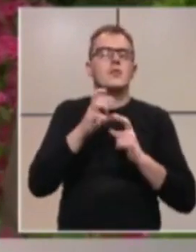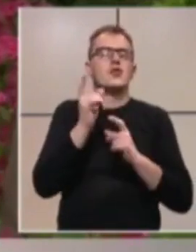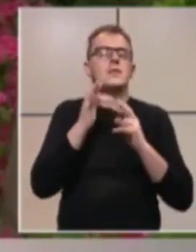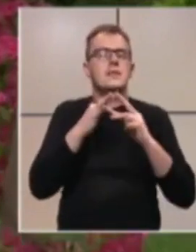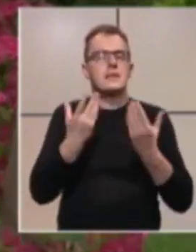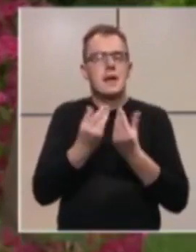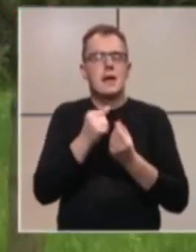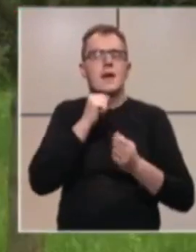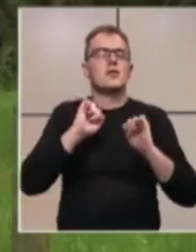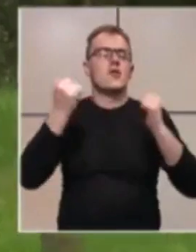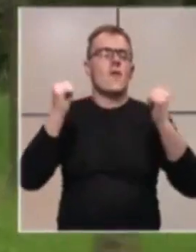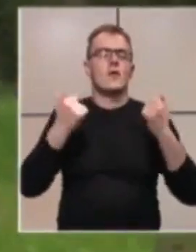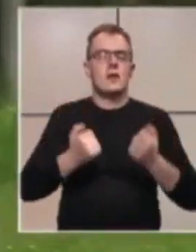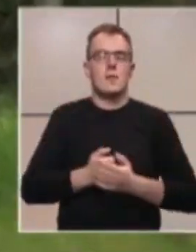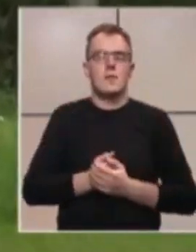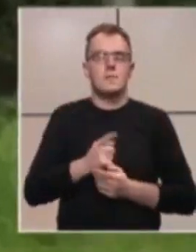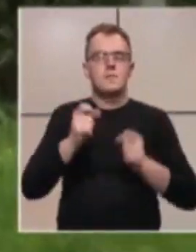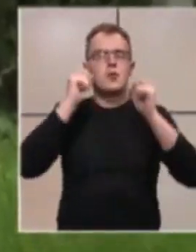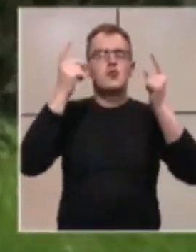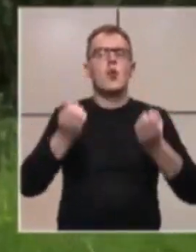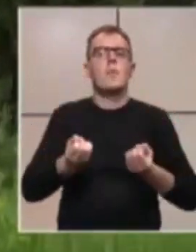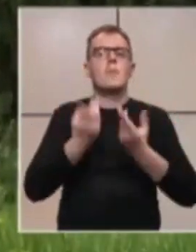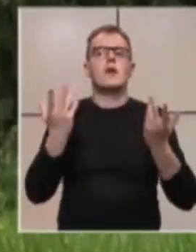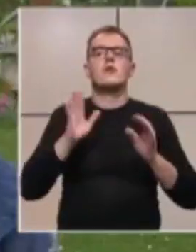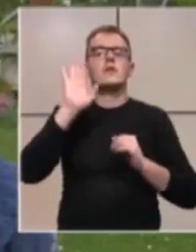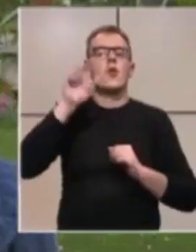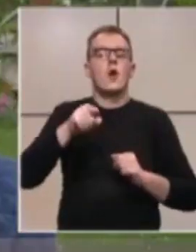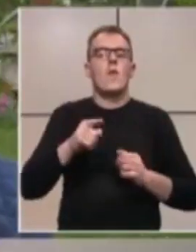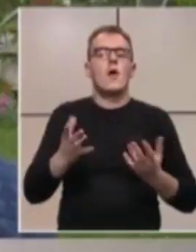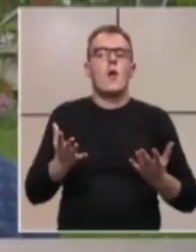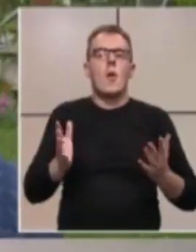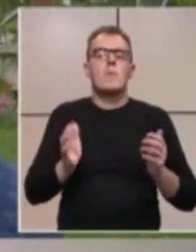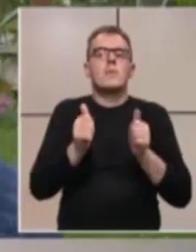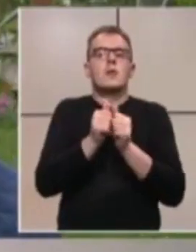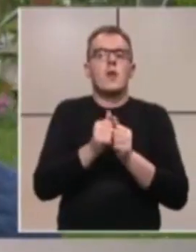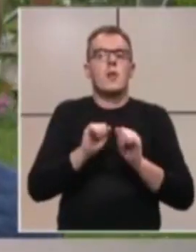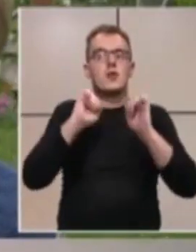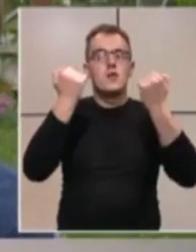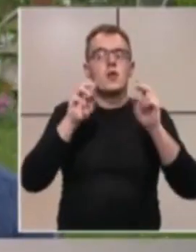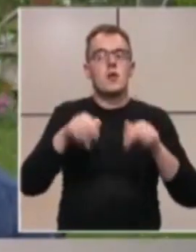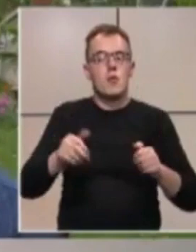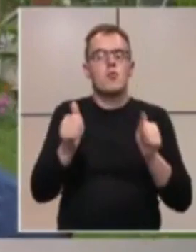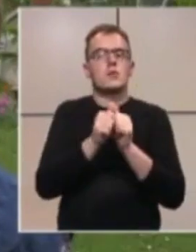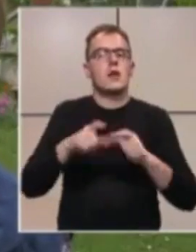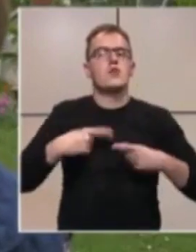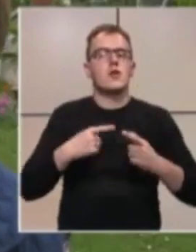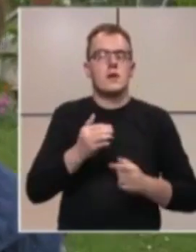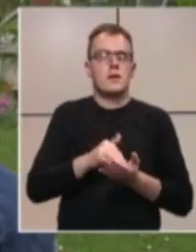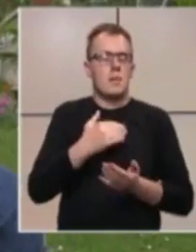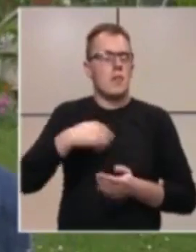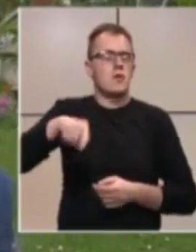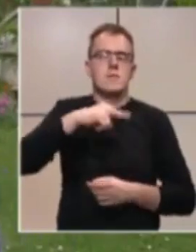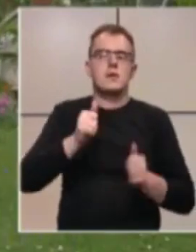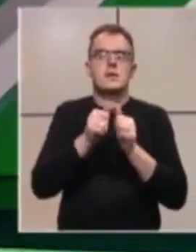privodnjama. Rudo prirode da su se oni ovako pripitavali. Kad životnje mogu zajedno živiti, trebamo i mi svi zajedno živiti.